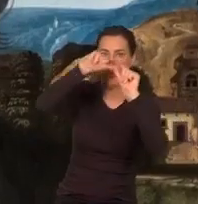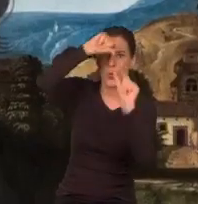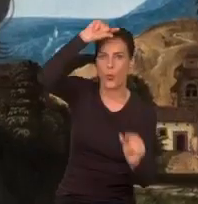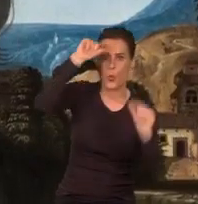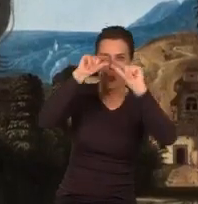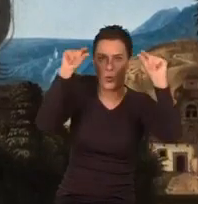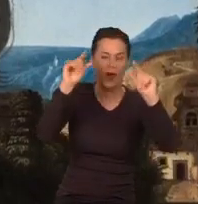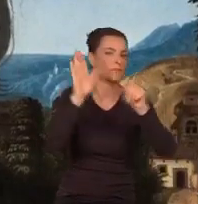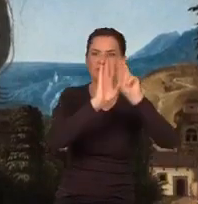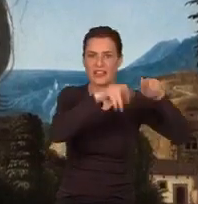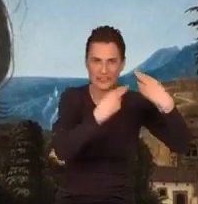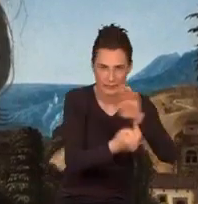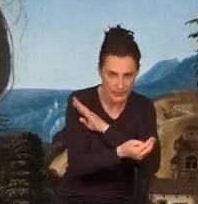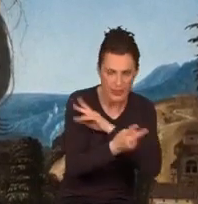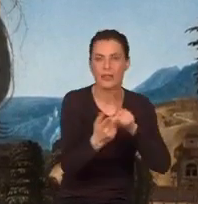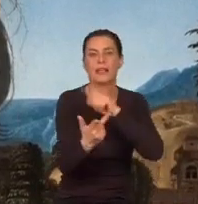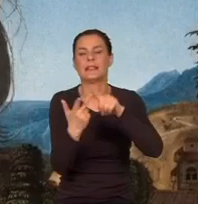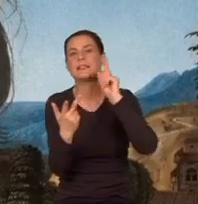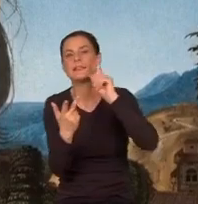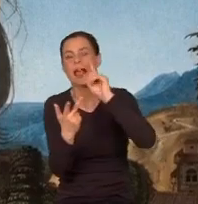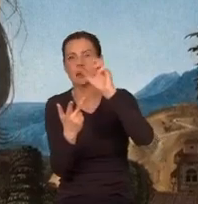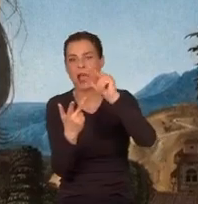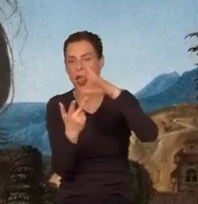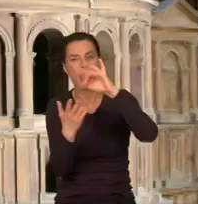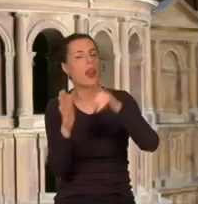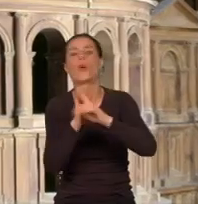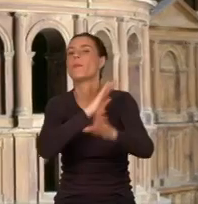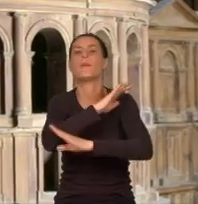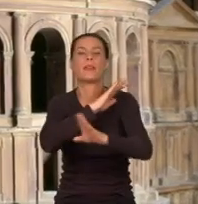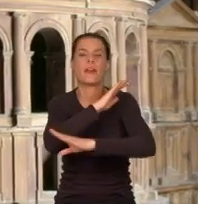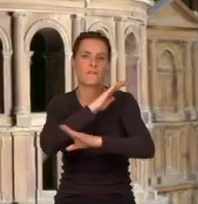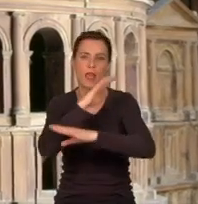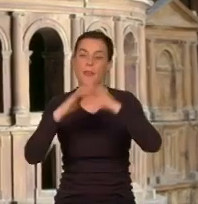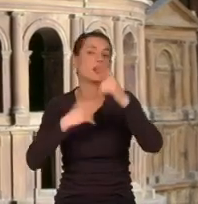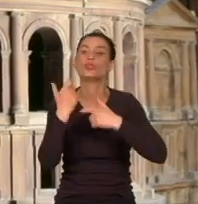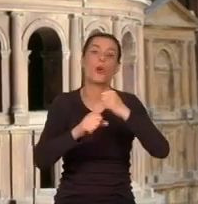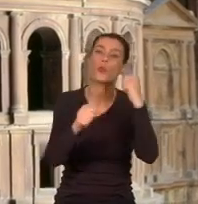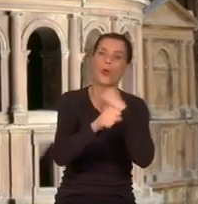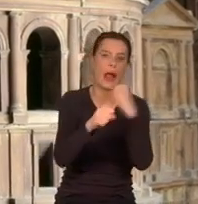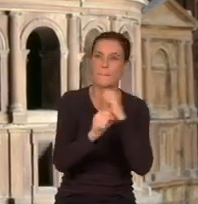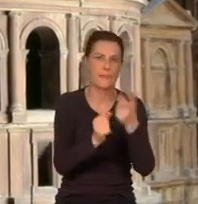San Gallo przez 8 lat pracował nad drewnianym modelem i nie położył ani jednego kamienia.